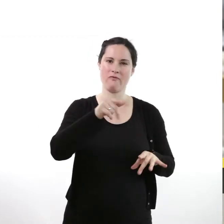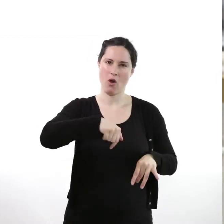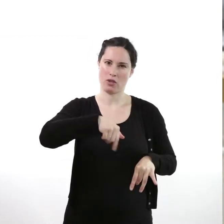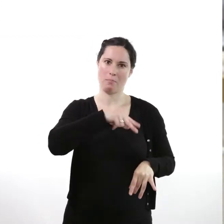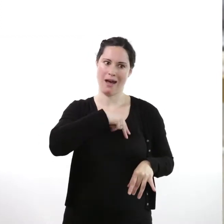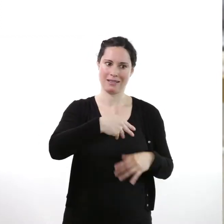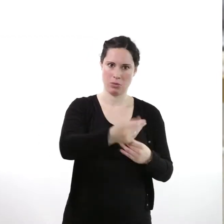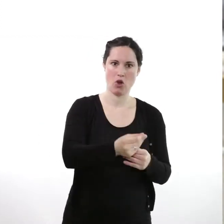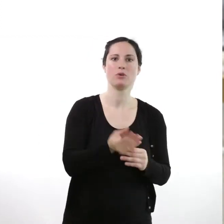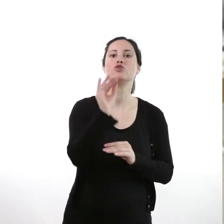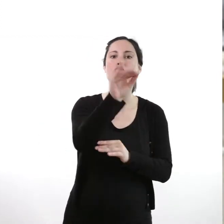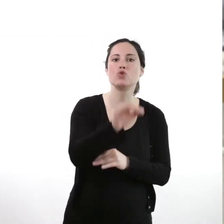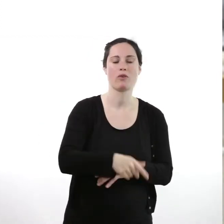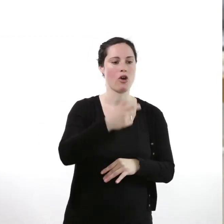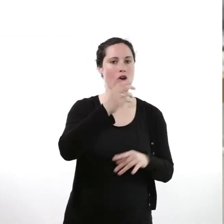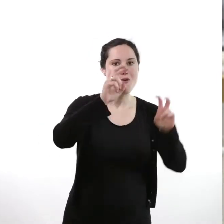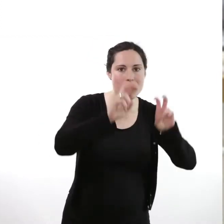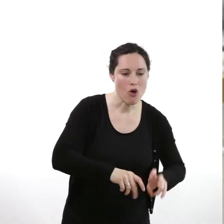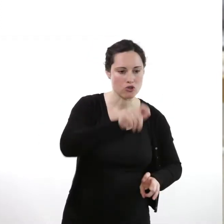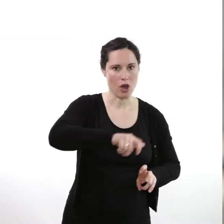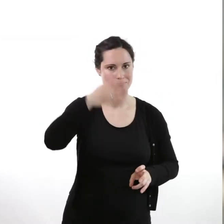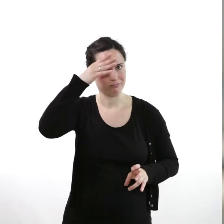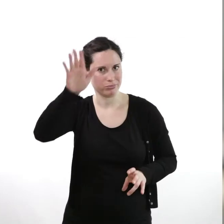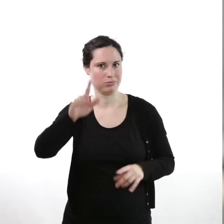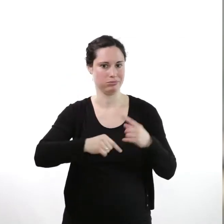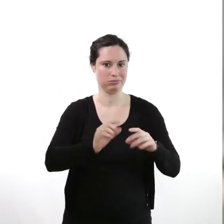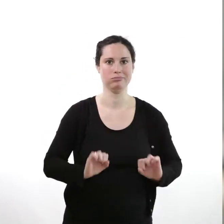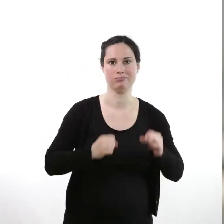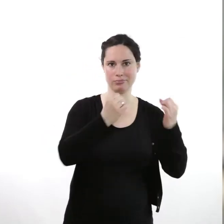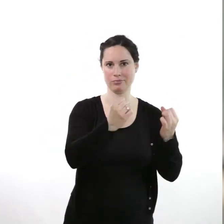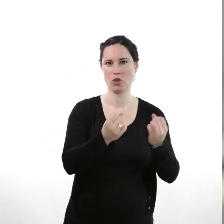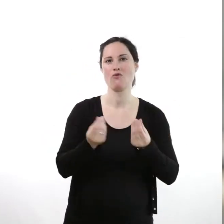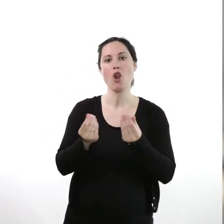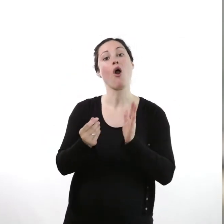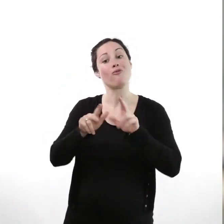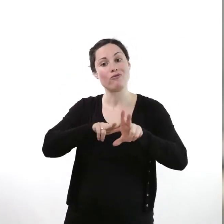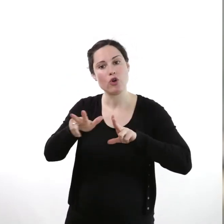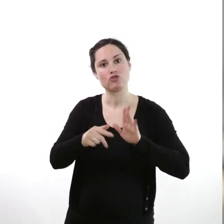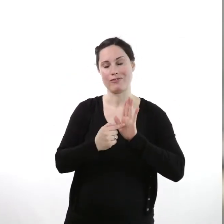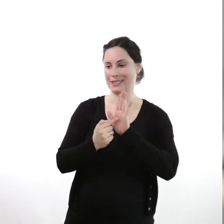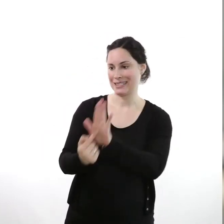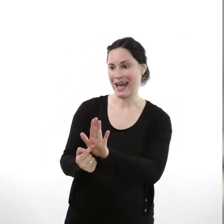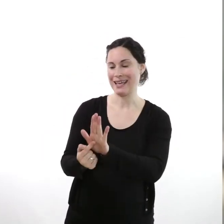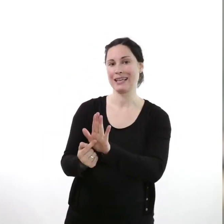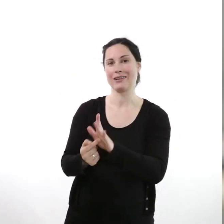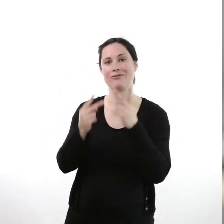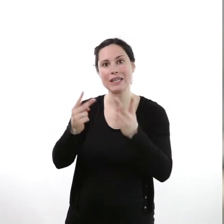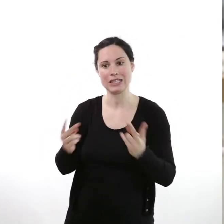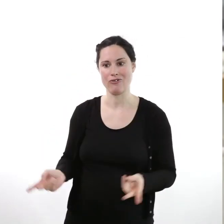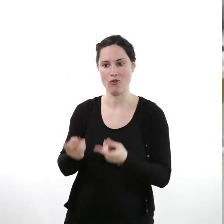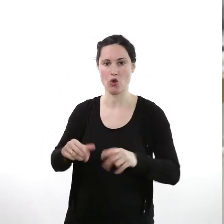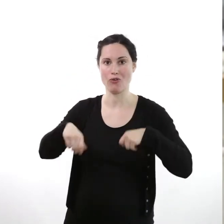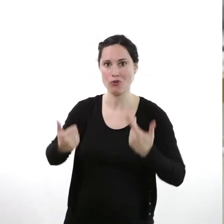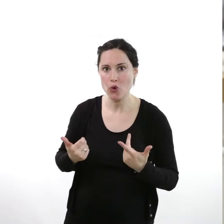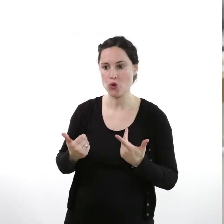all diesen Preisträgern durchaus mal gute Forscher und Forscherinnen werden. Und wir haben auch damit die Signale an die Wirtschaft gesendet,